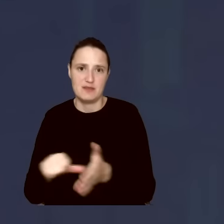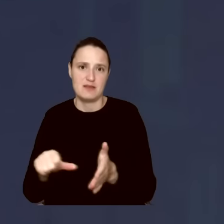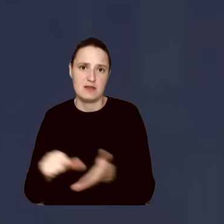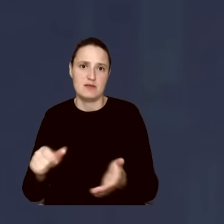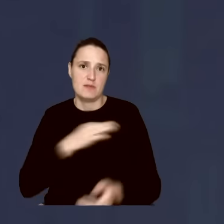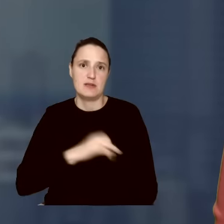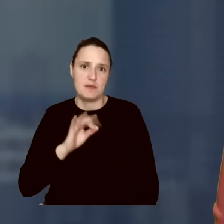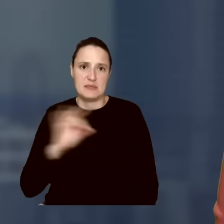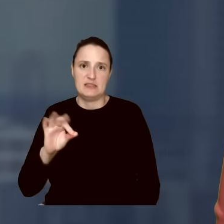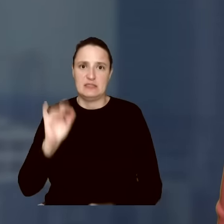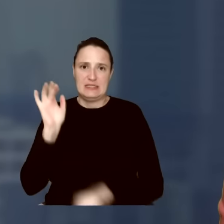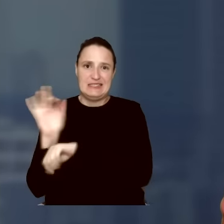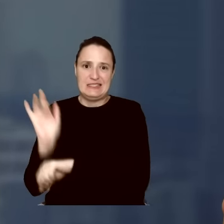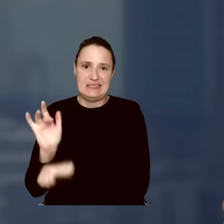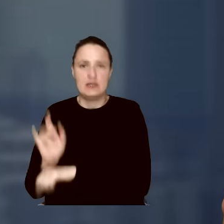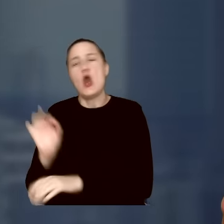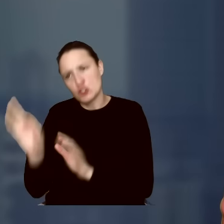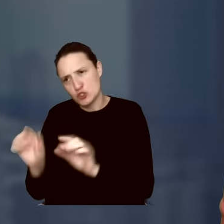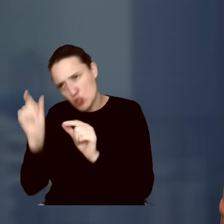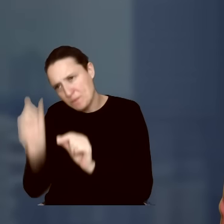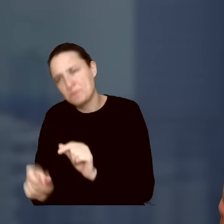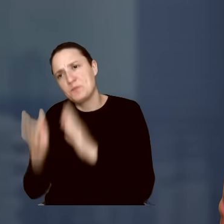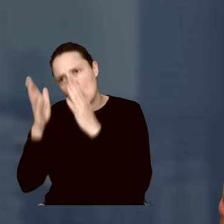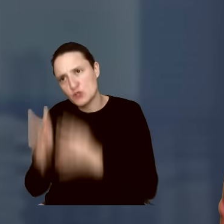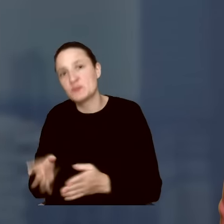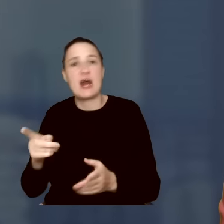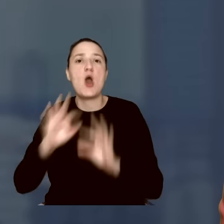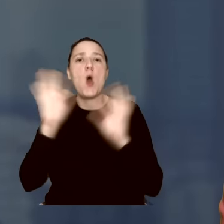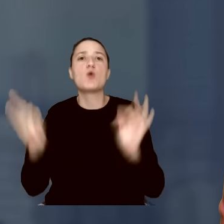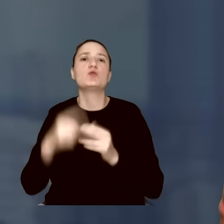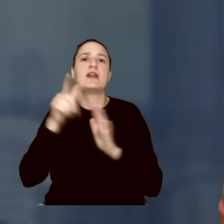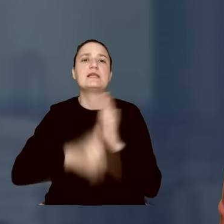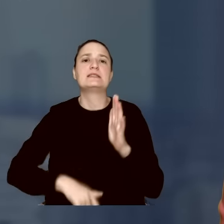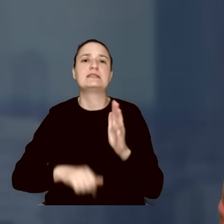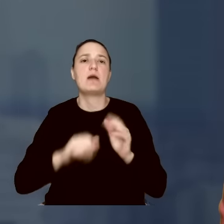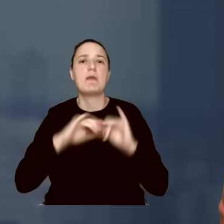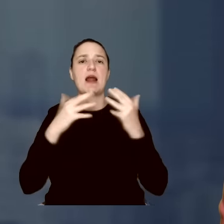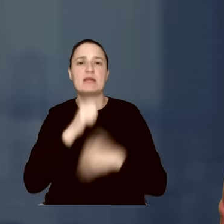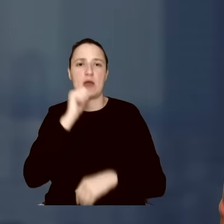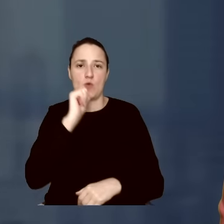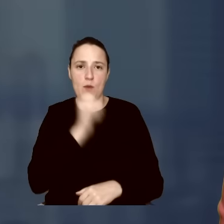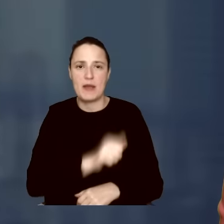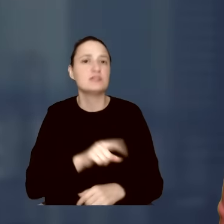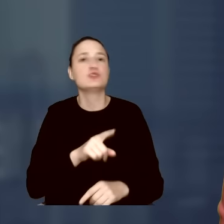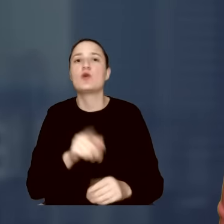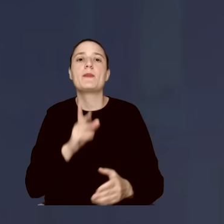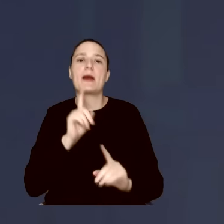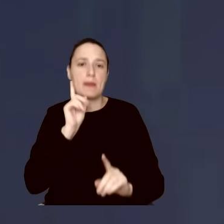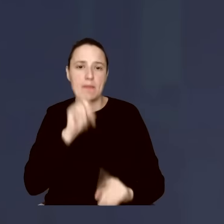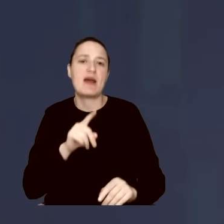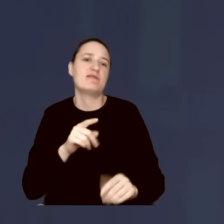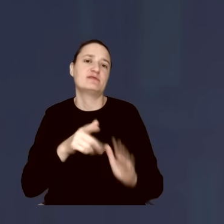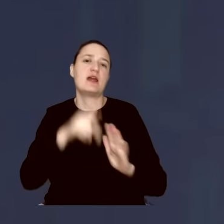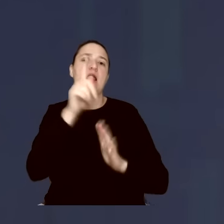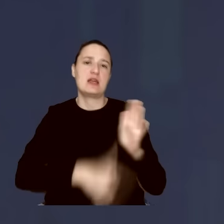Pana osobiście poruszył, tak? Natomiast powiedział, że wasze listy do Parlamentu Europejskiego to nie są listy do Parlamentu, tylko listy gończy. Tak, i mówi to